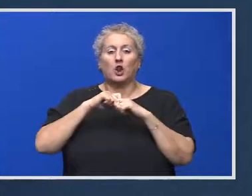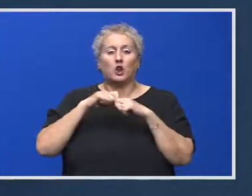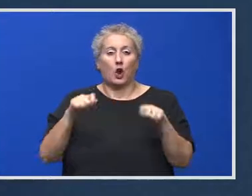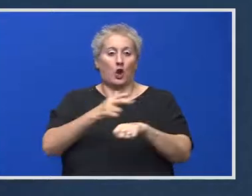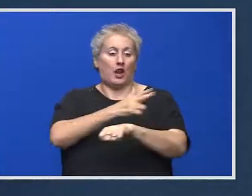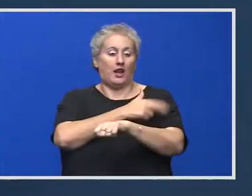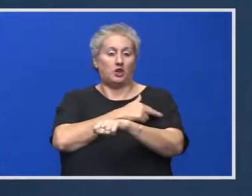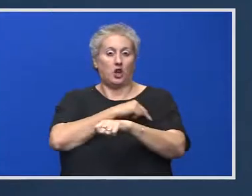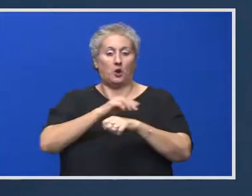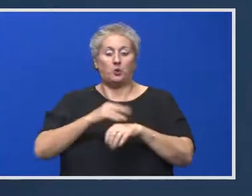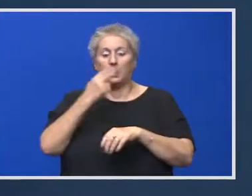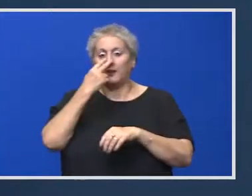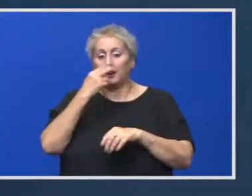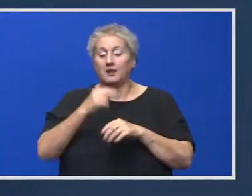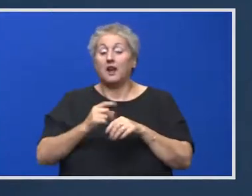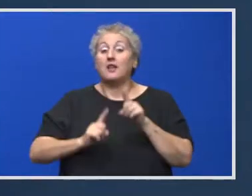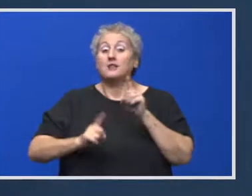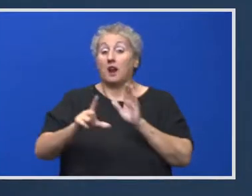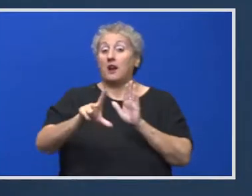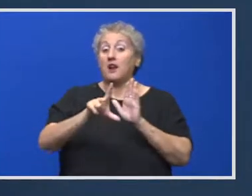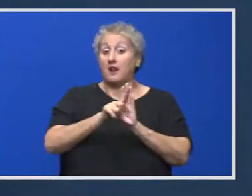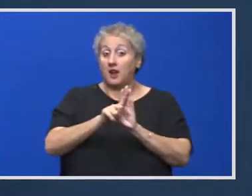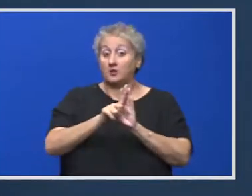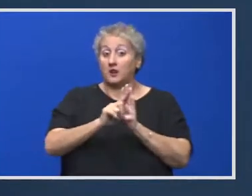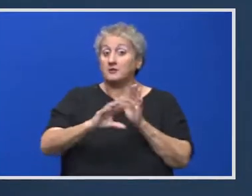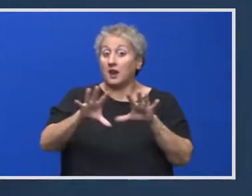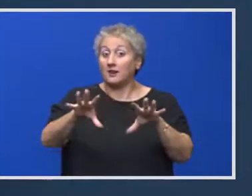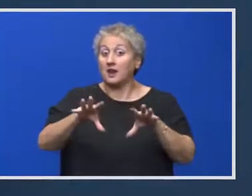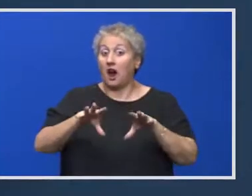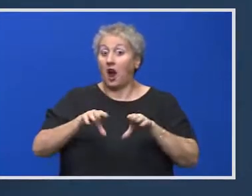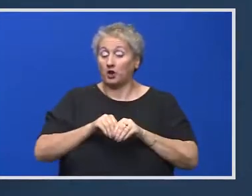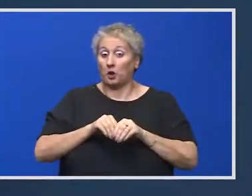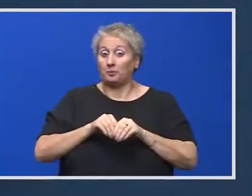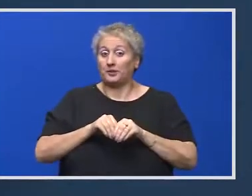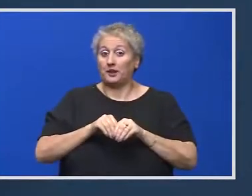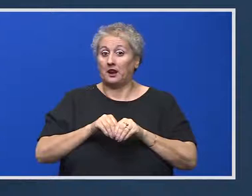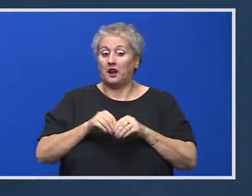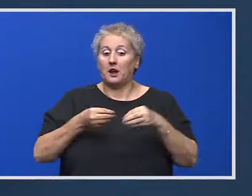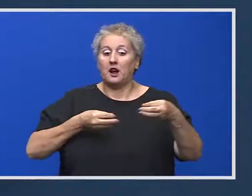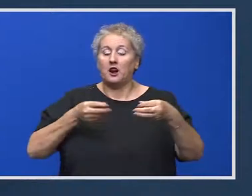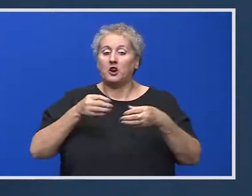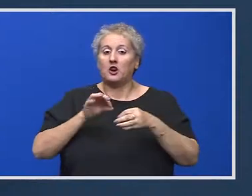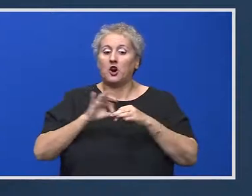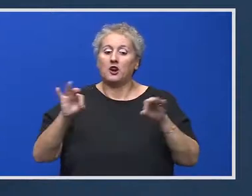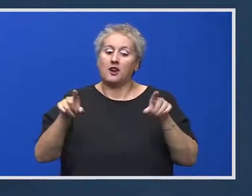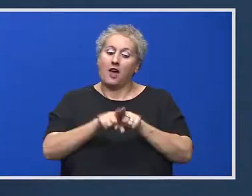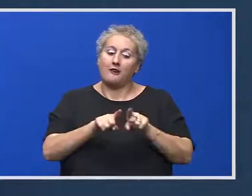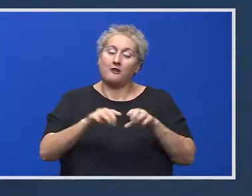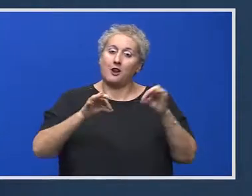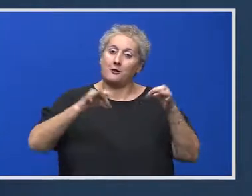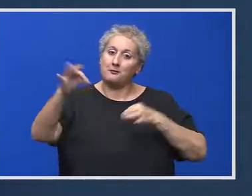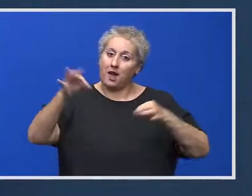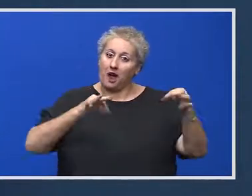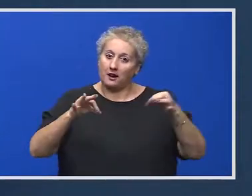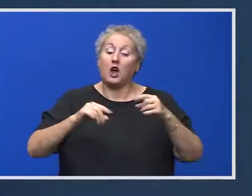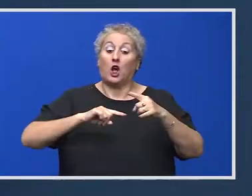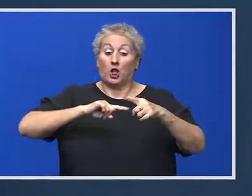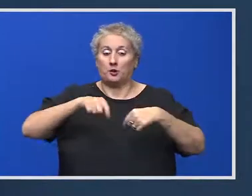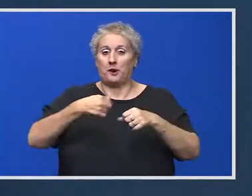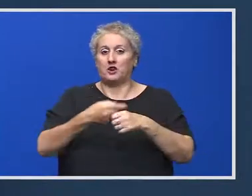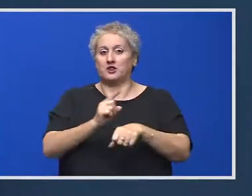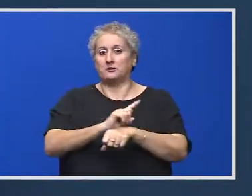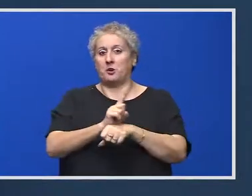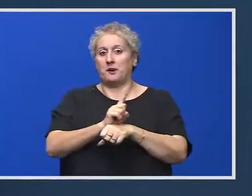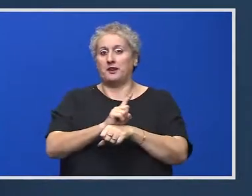parcurs în acest fel. Dacă legea va fi adoptată conform planului, după acest moment